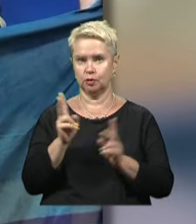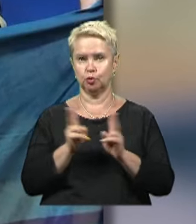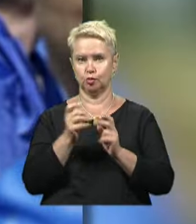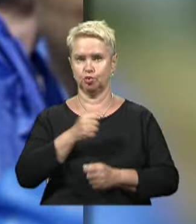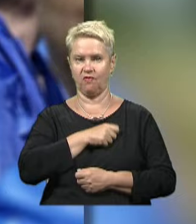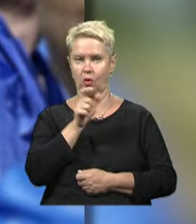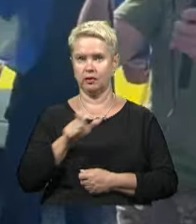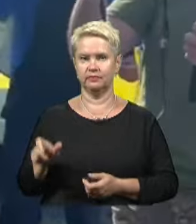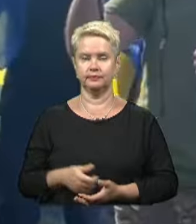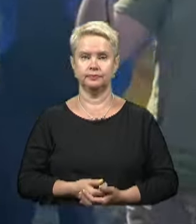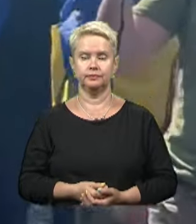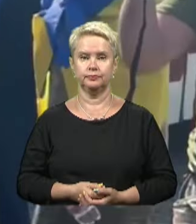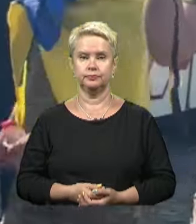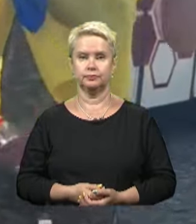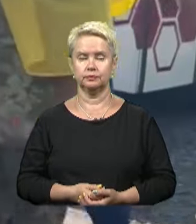воїнів.